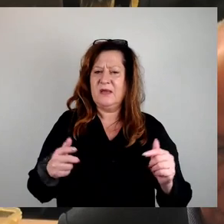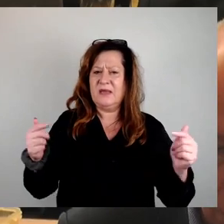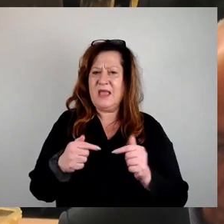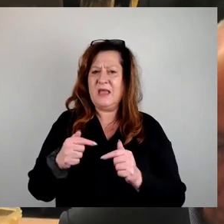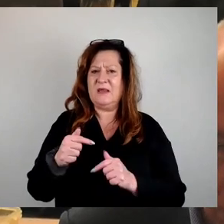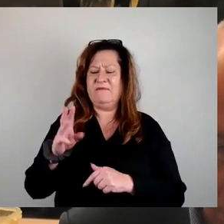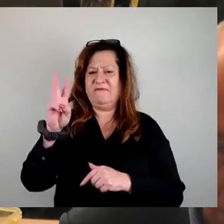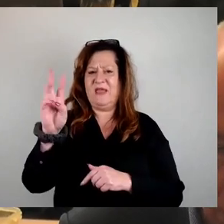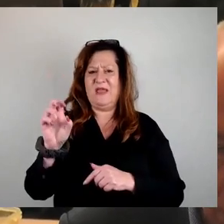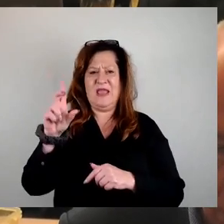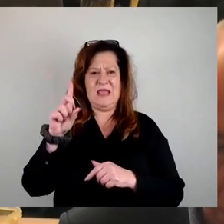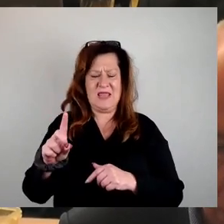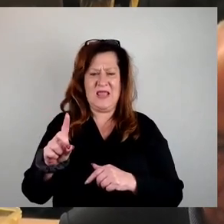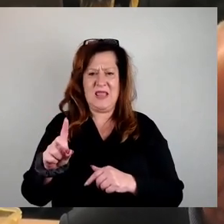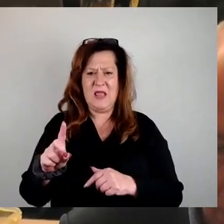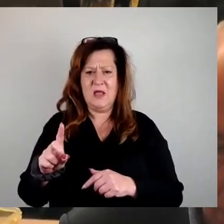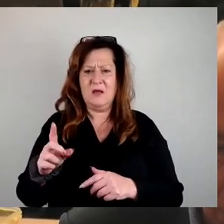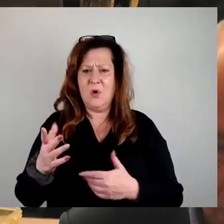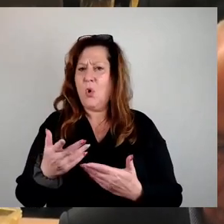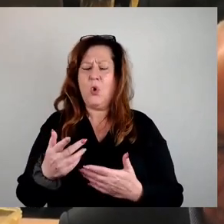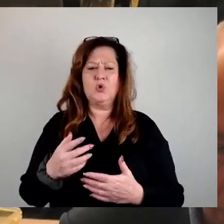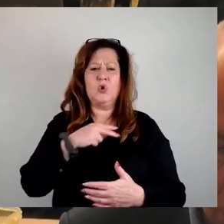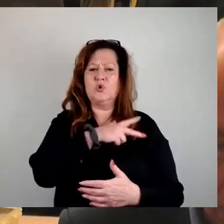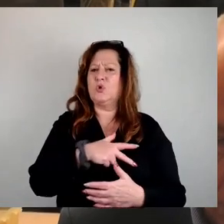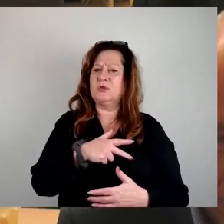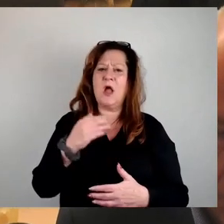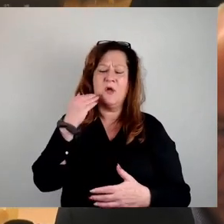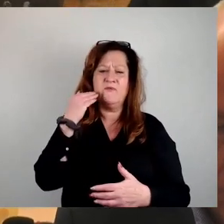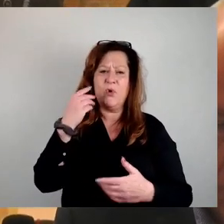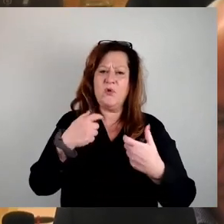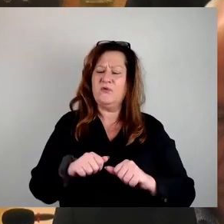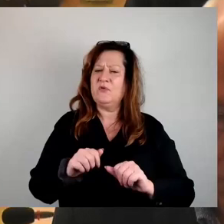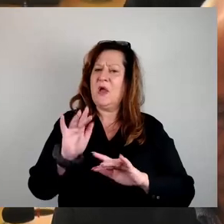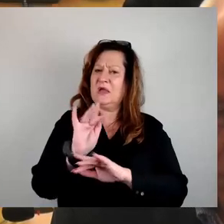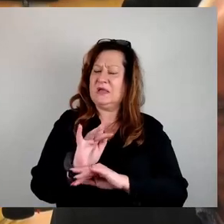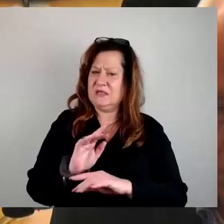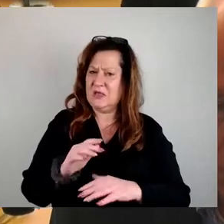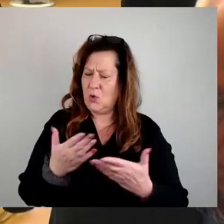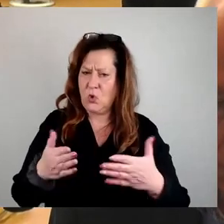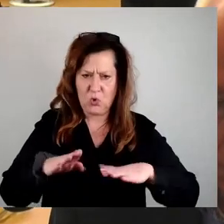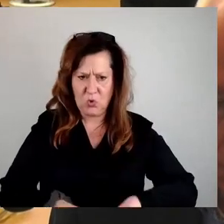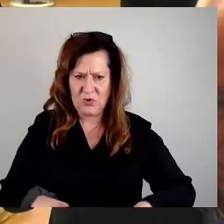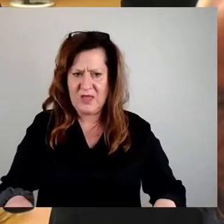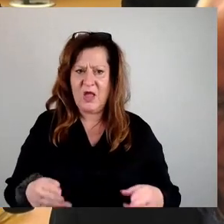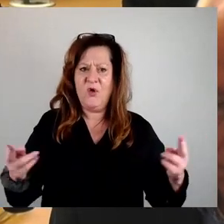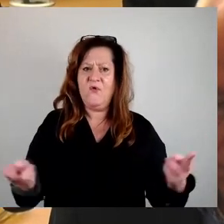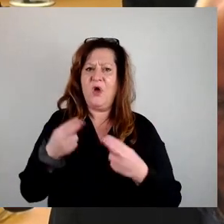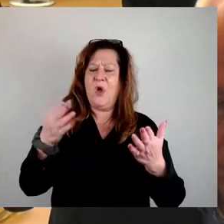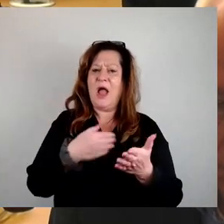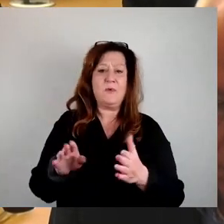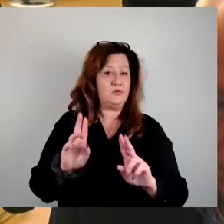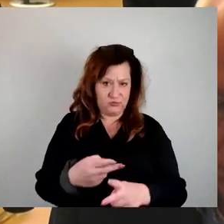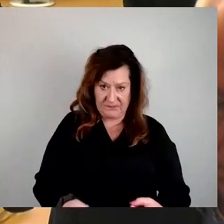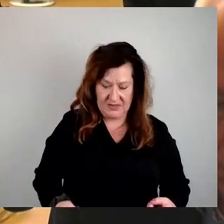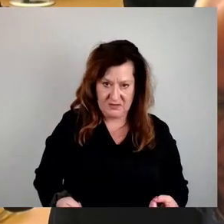dem sozialen Wohnungsbau kritisch gegenüberstehen, dass wir grundsätzlich diese Förderung ablehnen. Dem ist nicht so, sondern wir